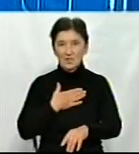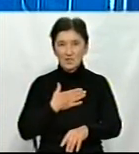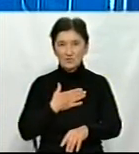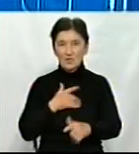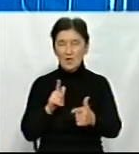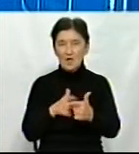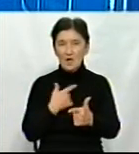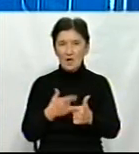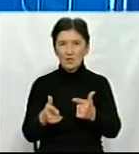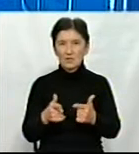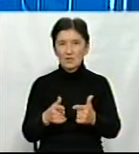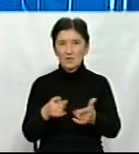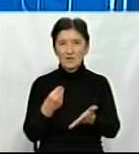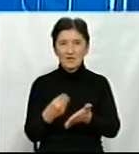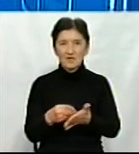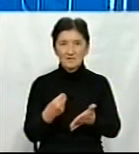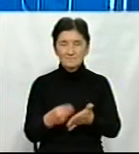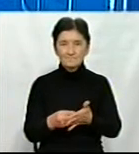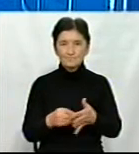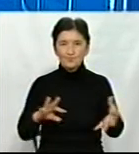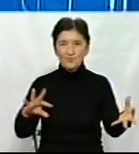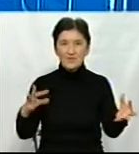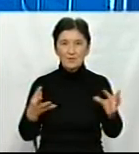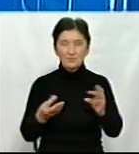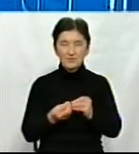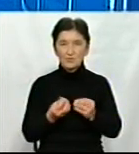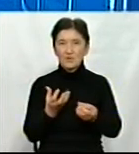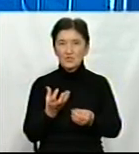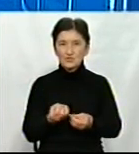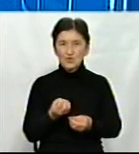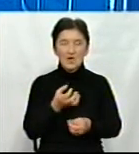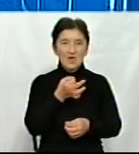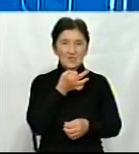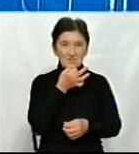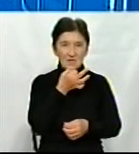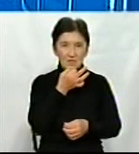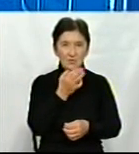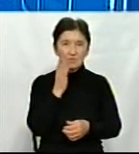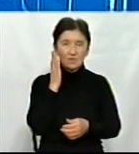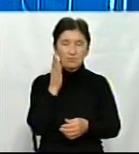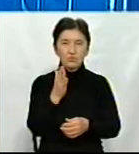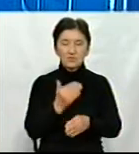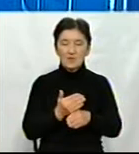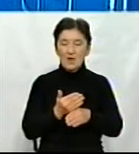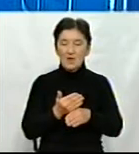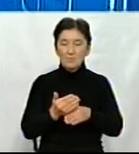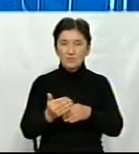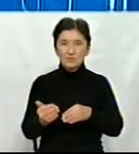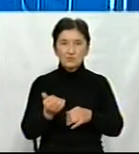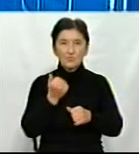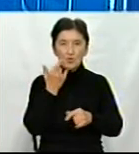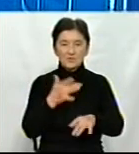підзбивати фінансо-економічні підсумки ще трошки зарано. Ми їх будемо мати трошки пізніше, коли вже аграрії